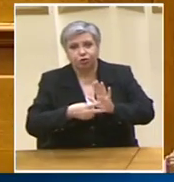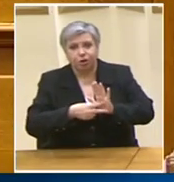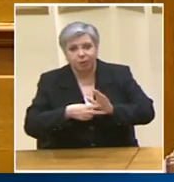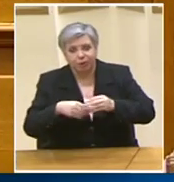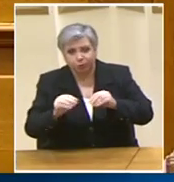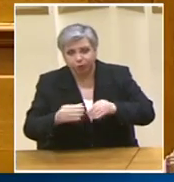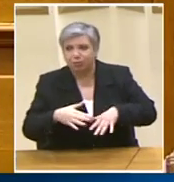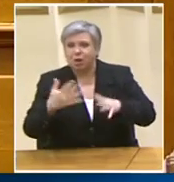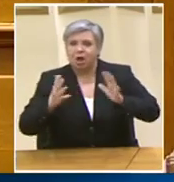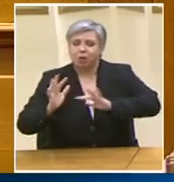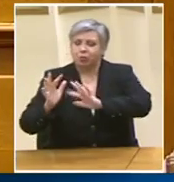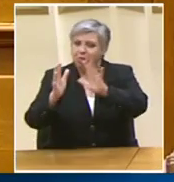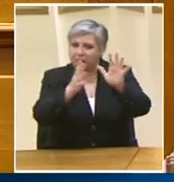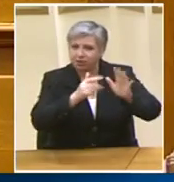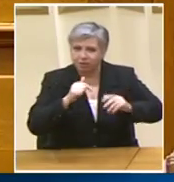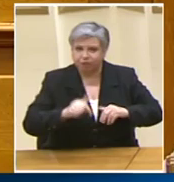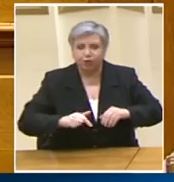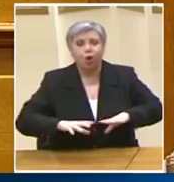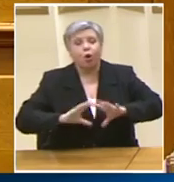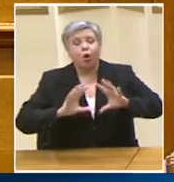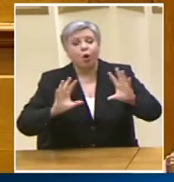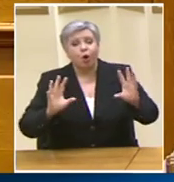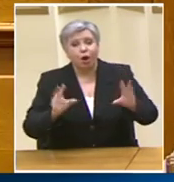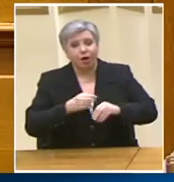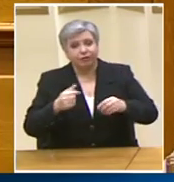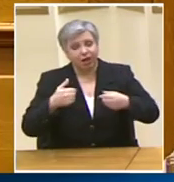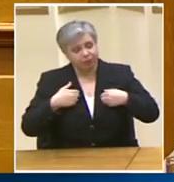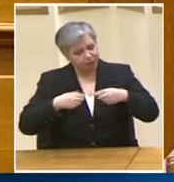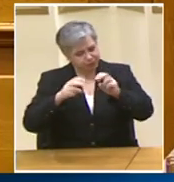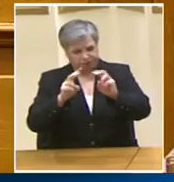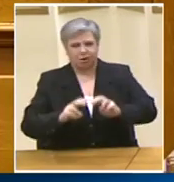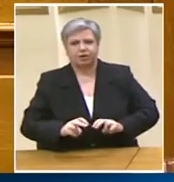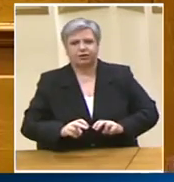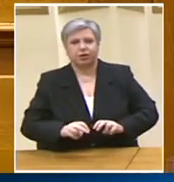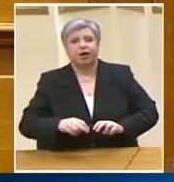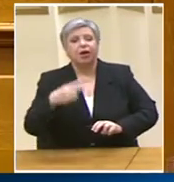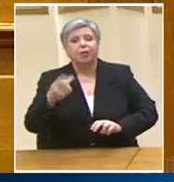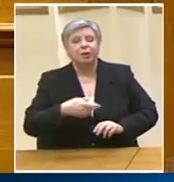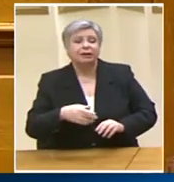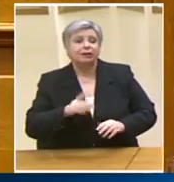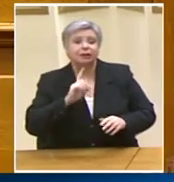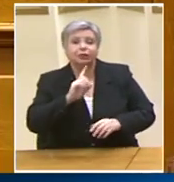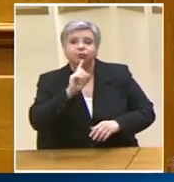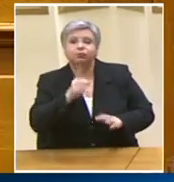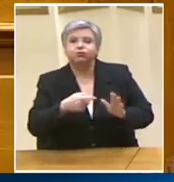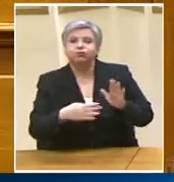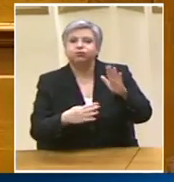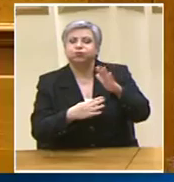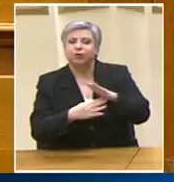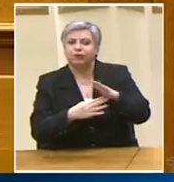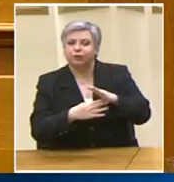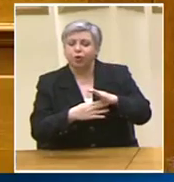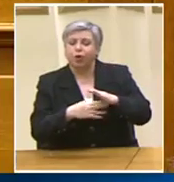Βγάλαμε το προεδρικό διάταγμα Προχωρήσαμε το project Θα το προχωρήσαμε Με